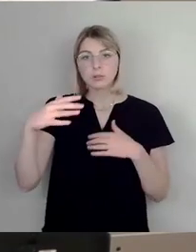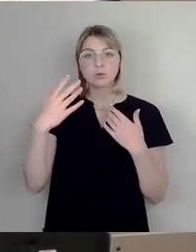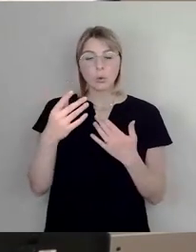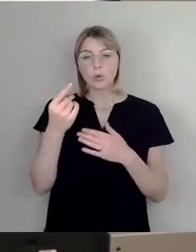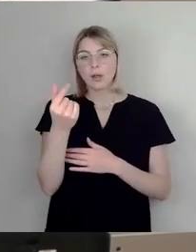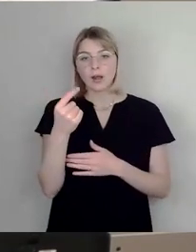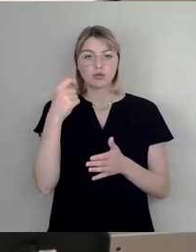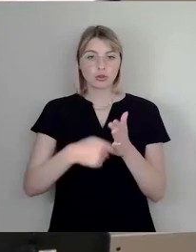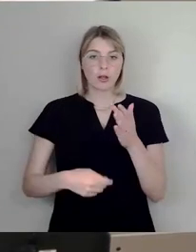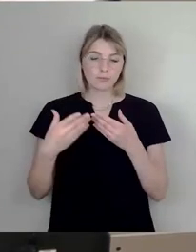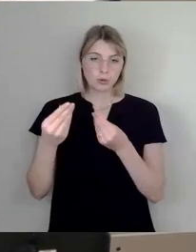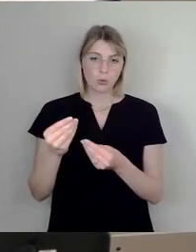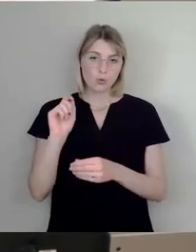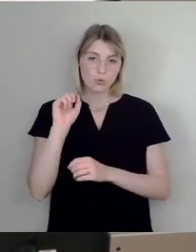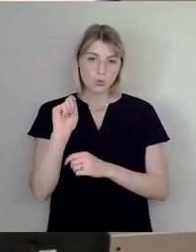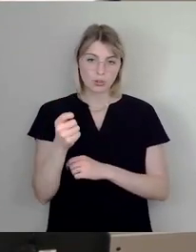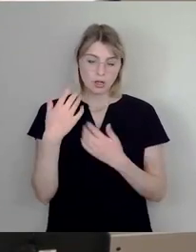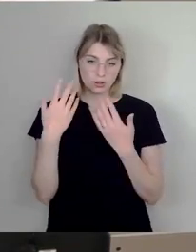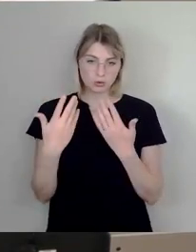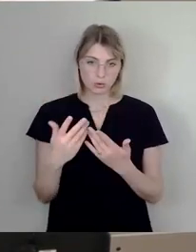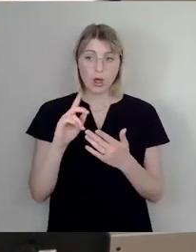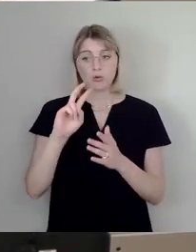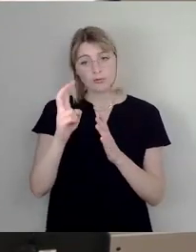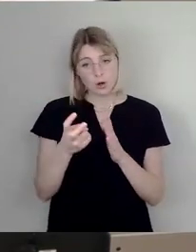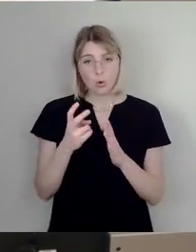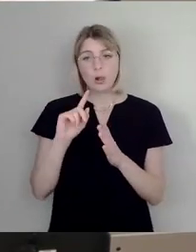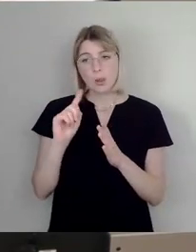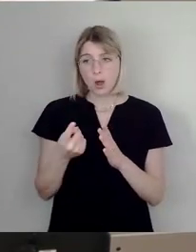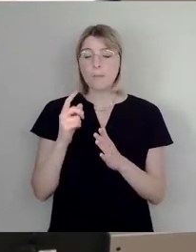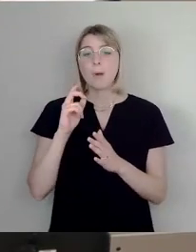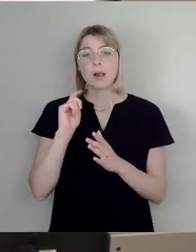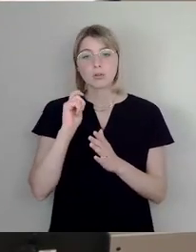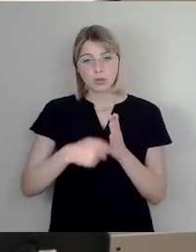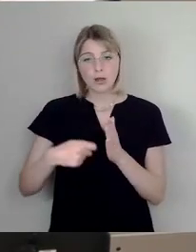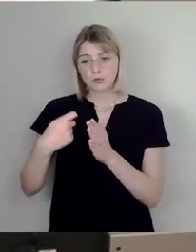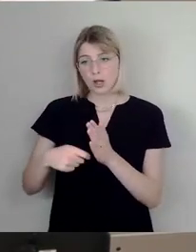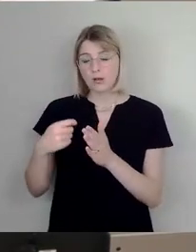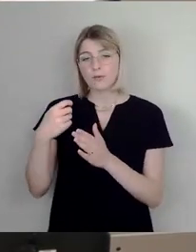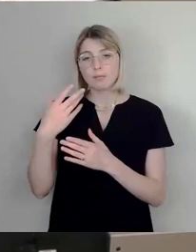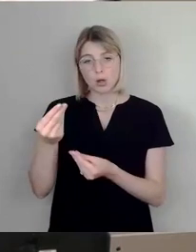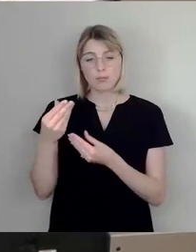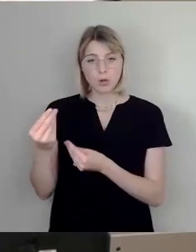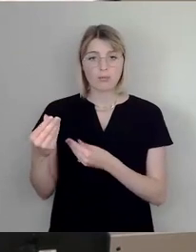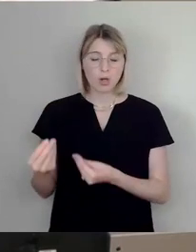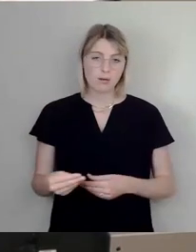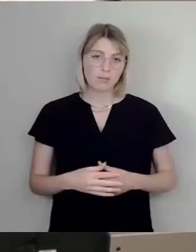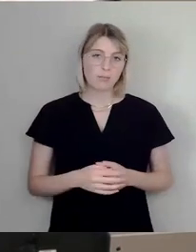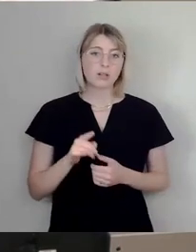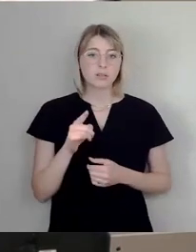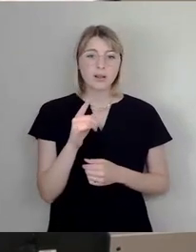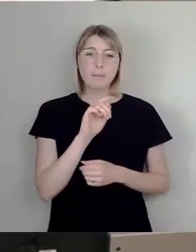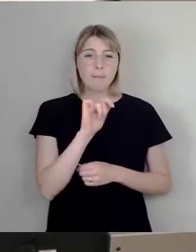verurteilt werden. Und auch wiederholt zu Geldstrafen verurteilt werden. Und dort trifft es dann ganz besonders die Armen.